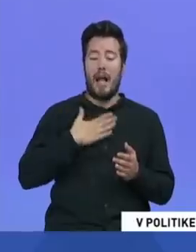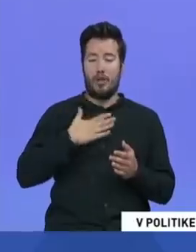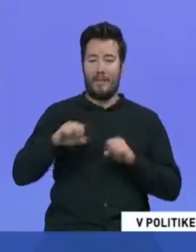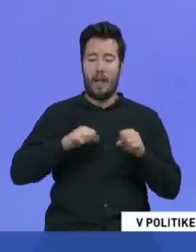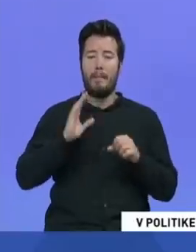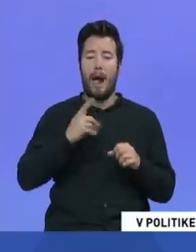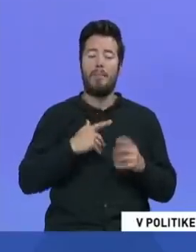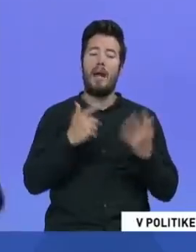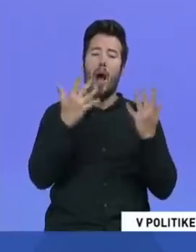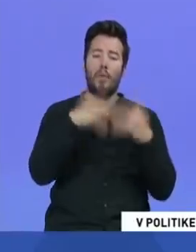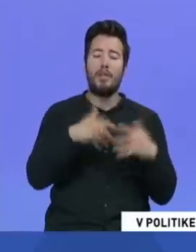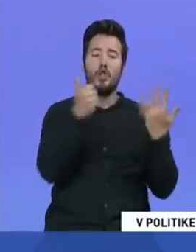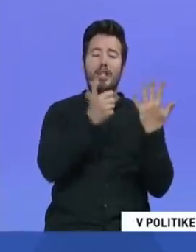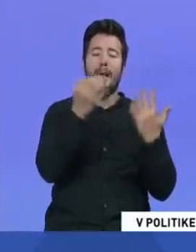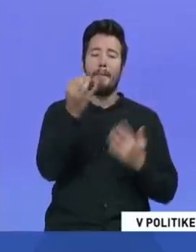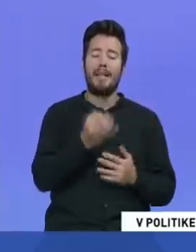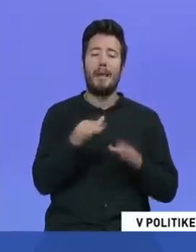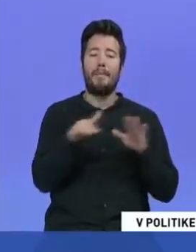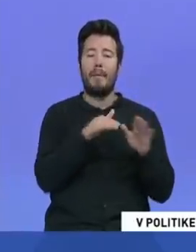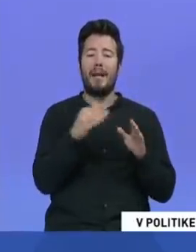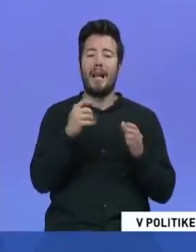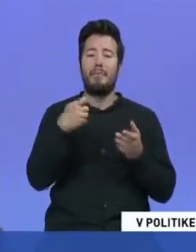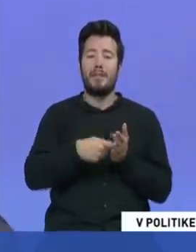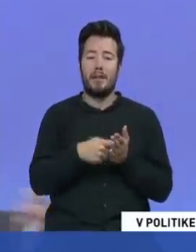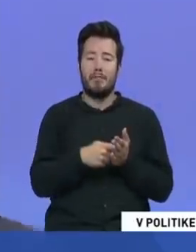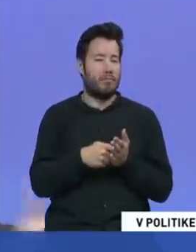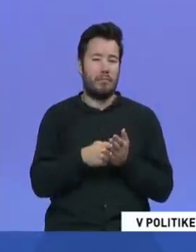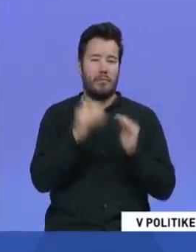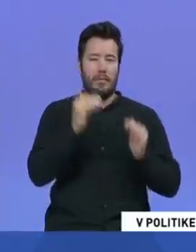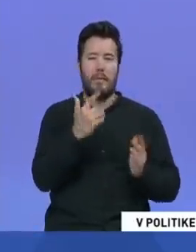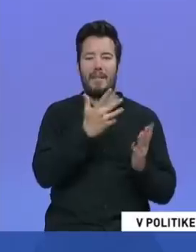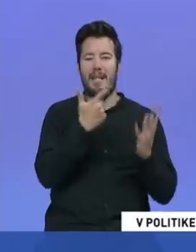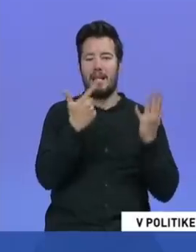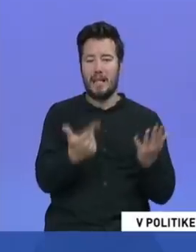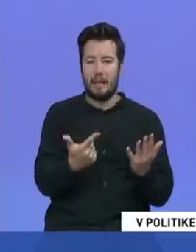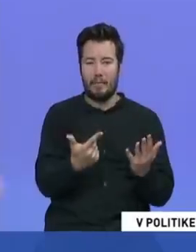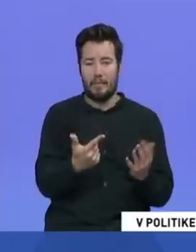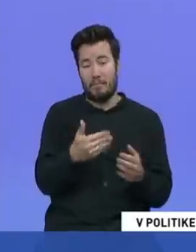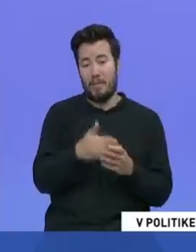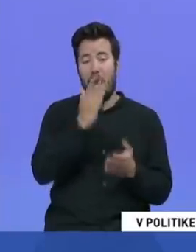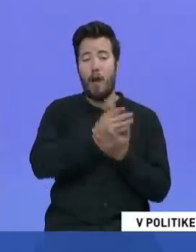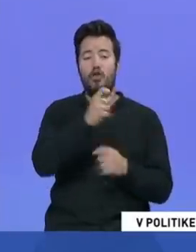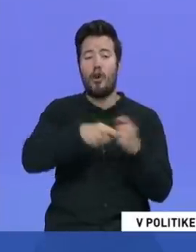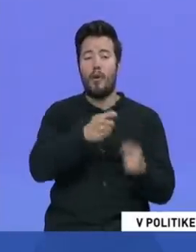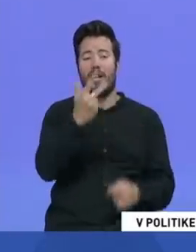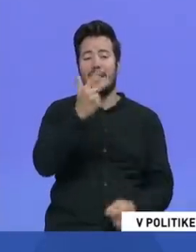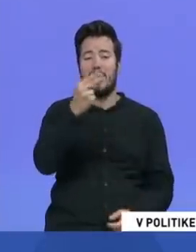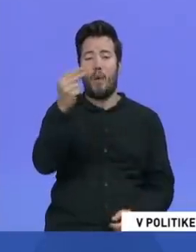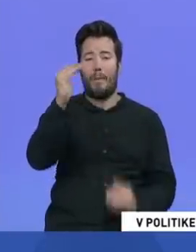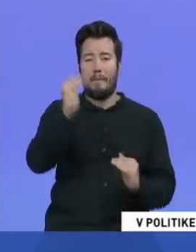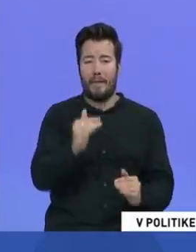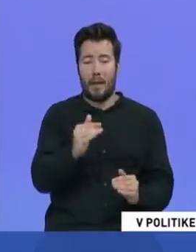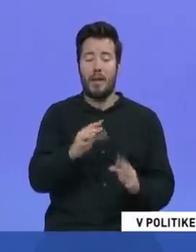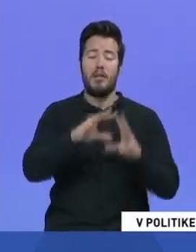priemernej vzdy a oni to znižili na 57 %. Čiže obrali každého robotníka o 33 eur a celkovo zamestnancov o miliardu